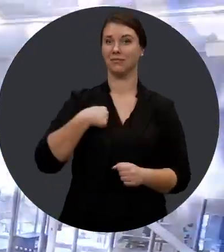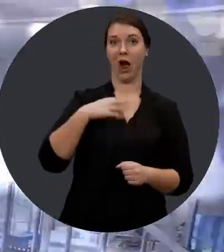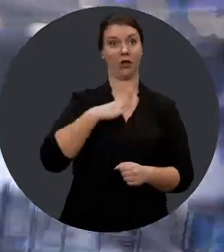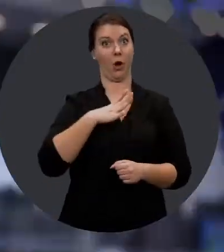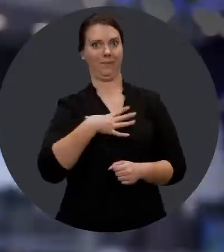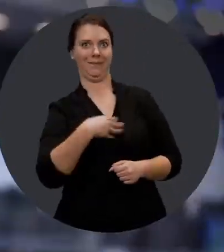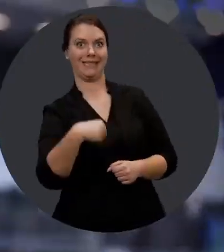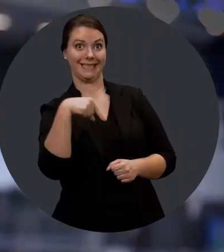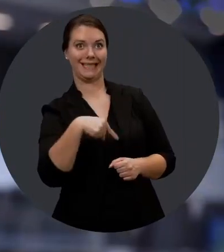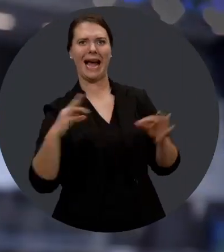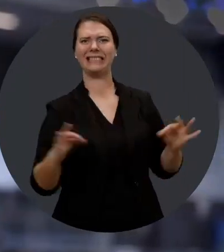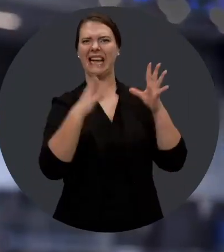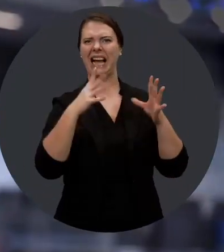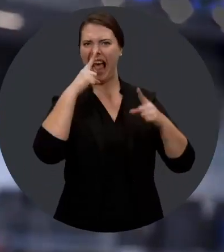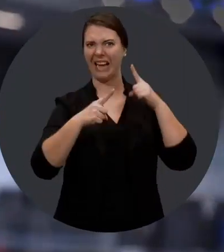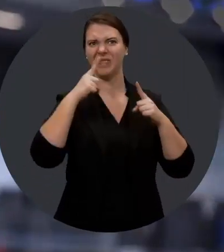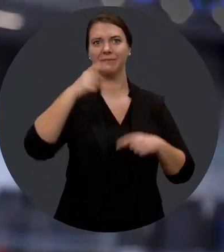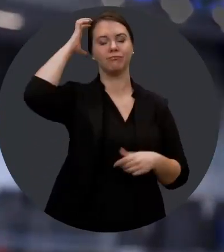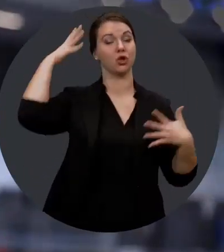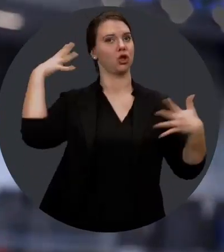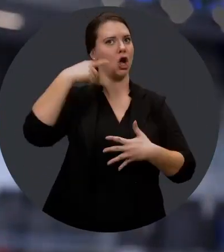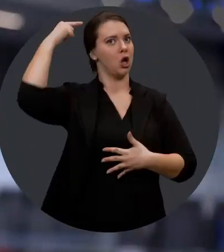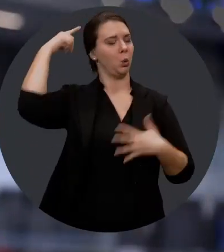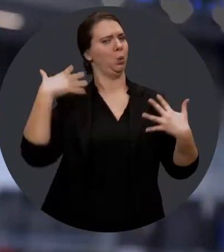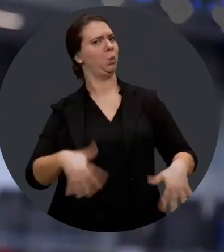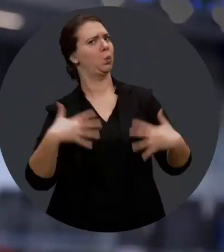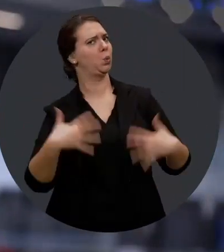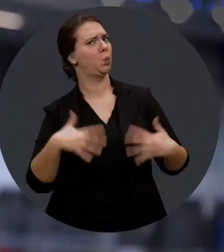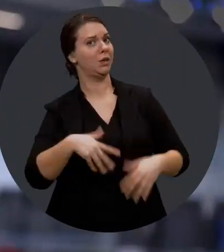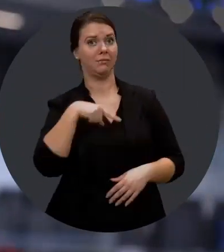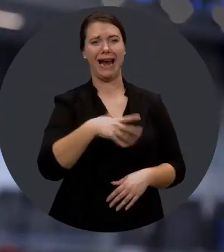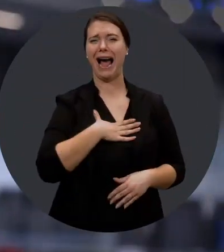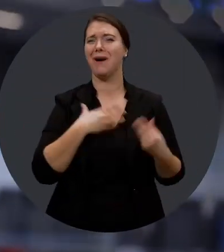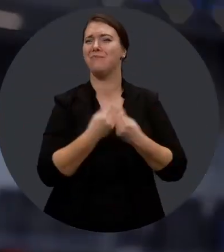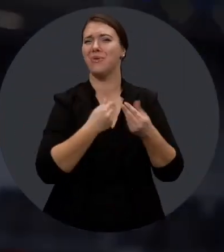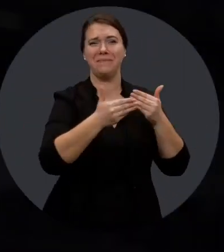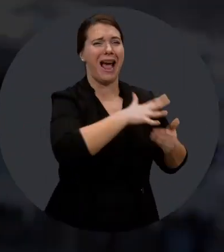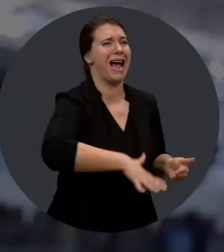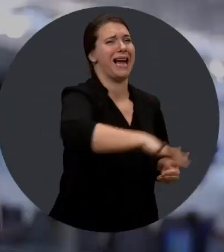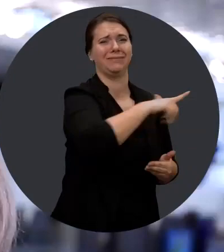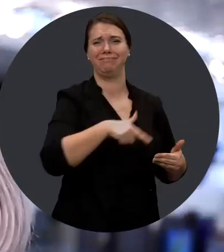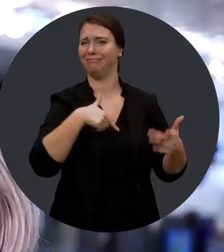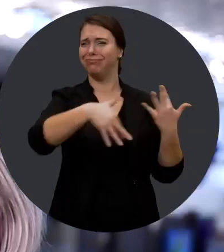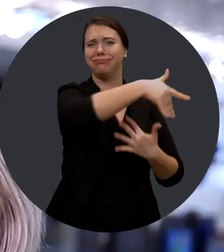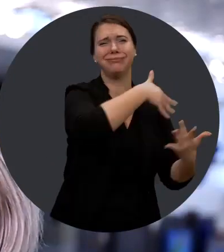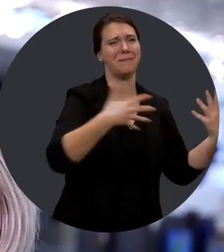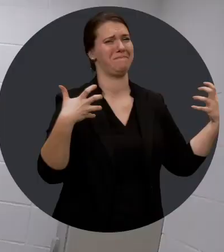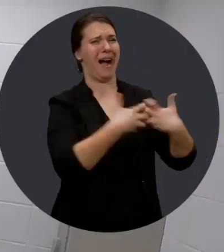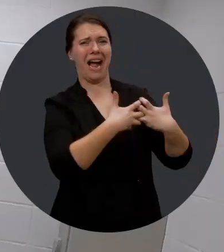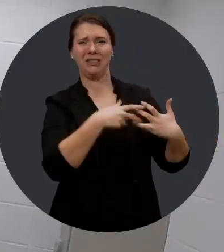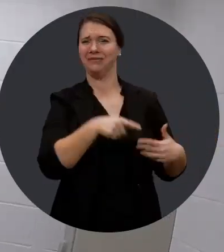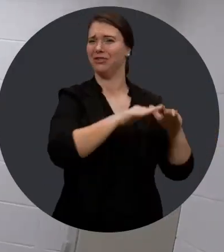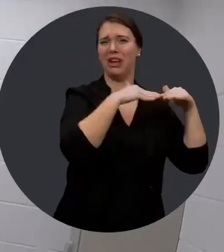Moi, j'ai un fils qui a subi un grave accident, qui est un traumatisé crânien sévère. On aime beaucoup la place, c'est très fonctionnel.